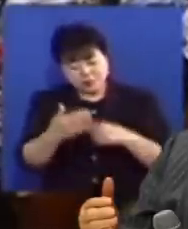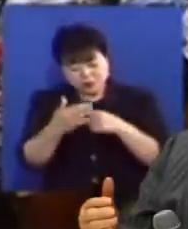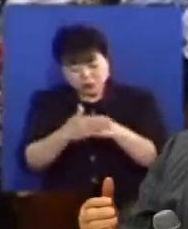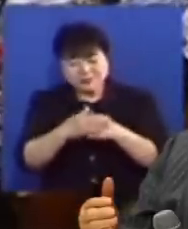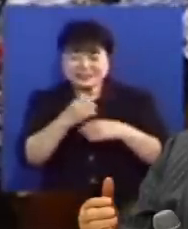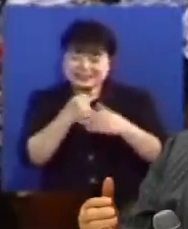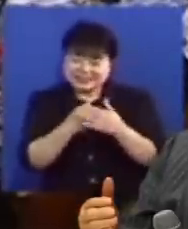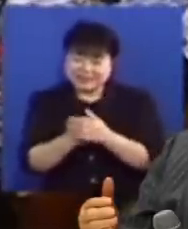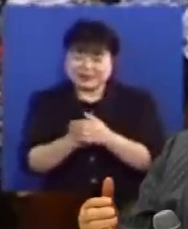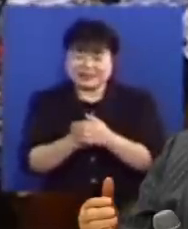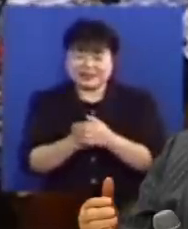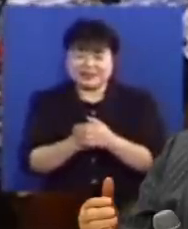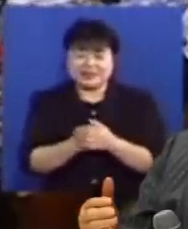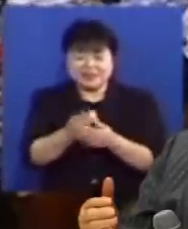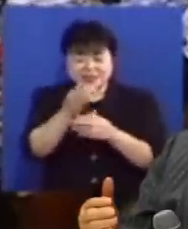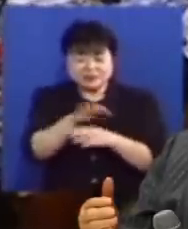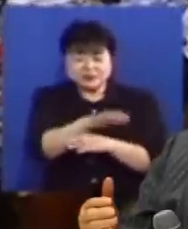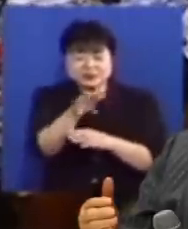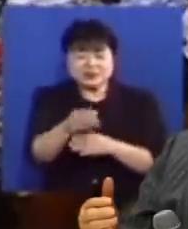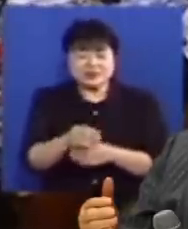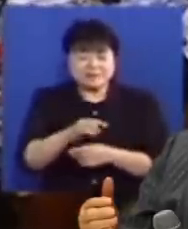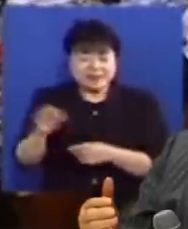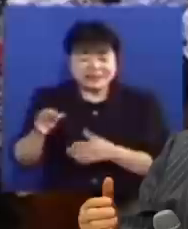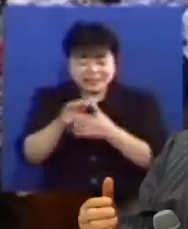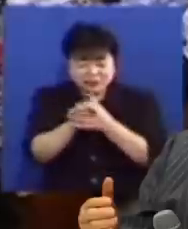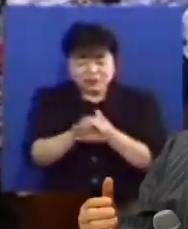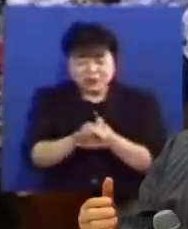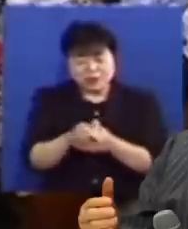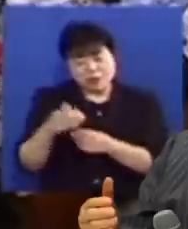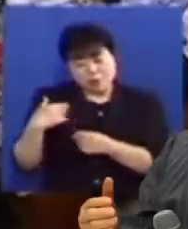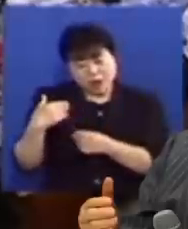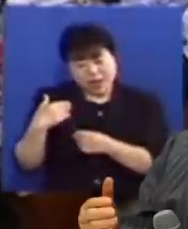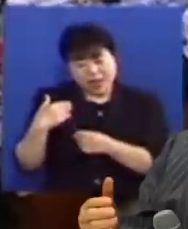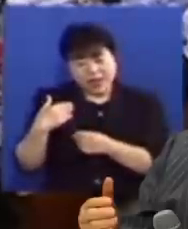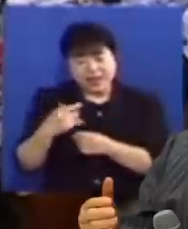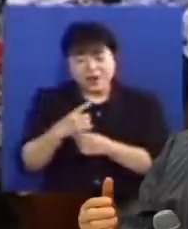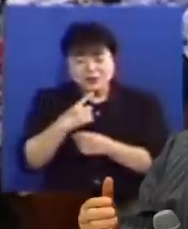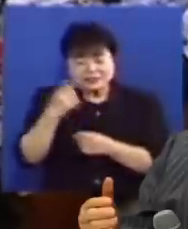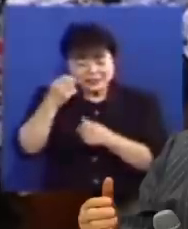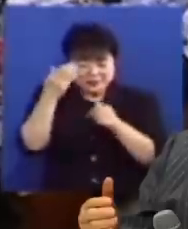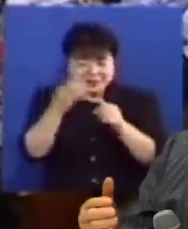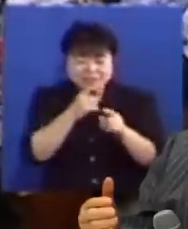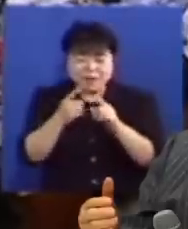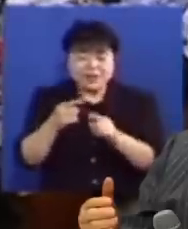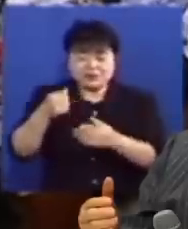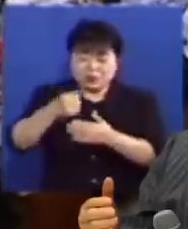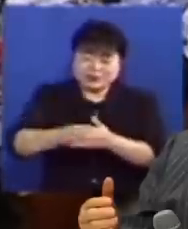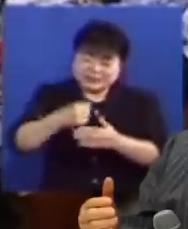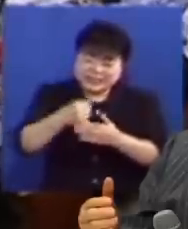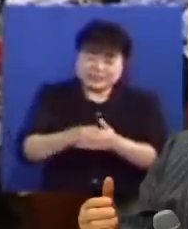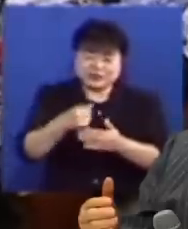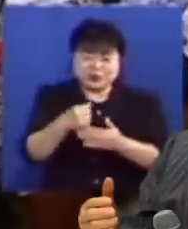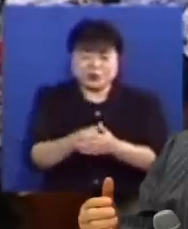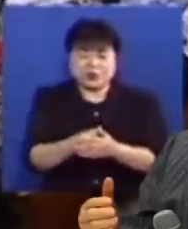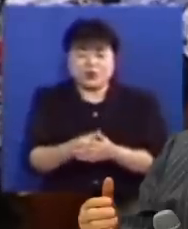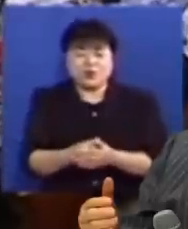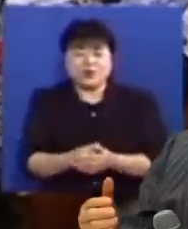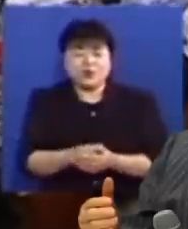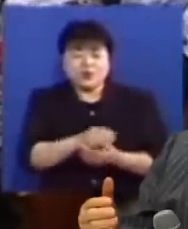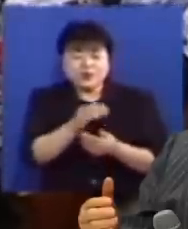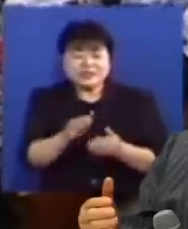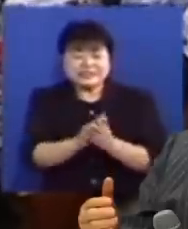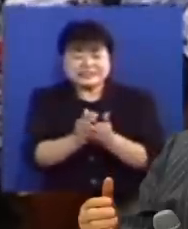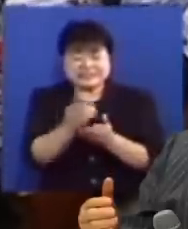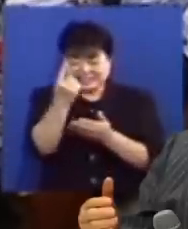연약함을 도우시나니 우리는 마땅히 기도할 바를 알지 못하나 오직 성령이 말할 수 없는 탄식으로 우리를 위하여